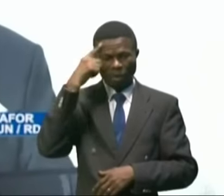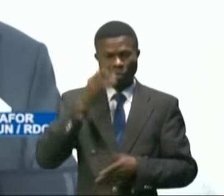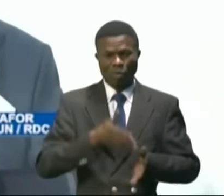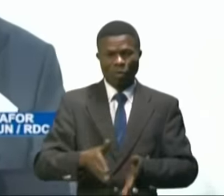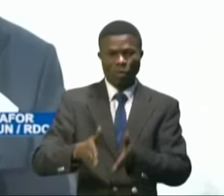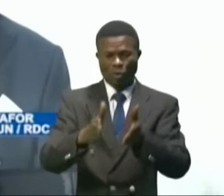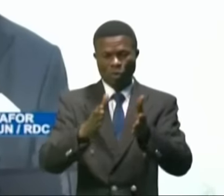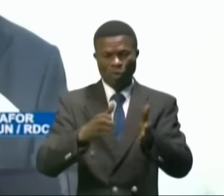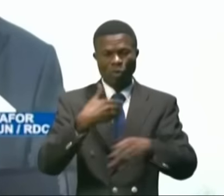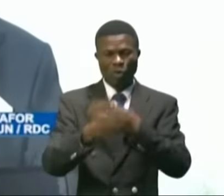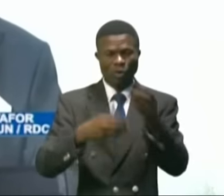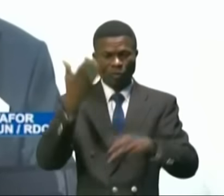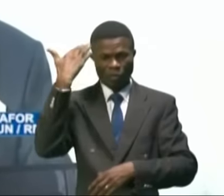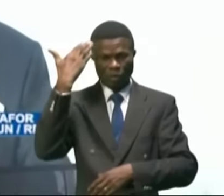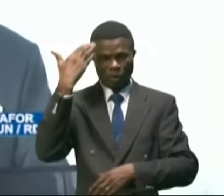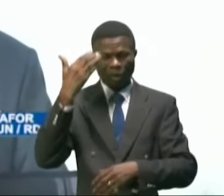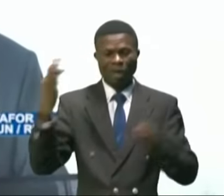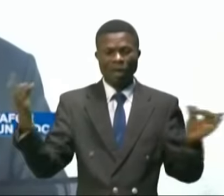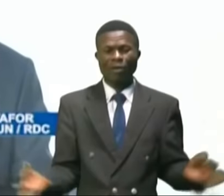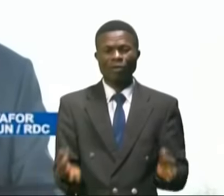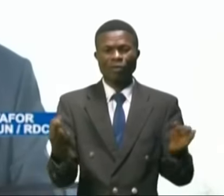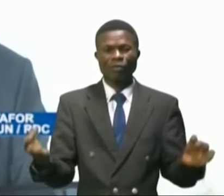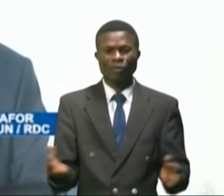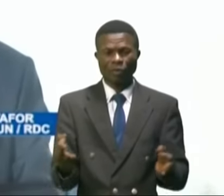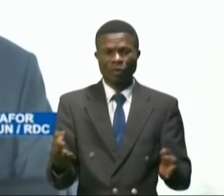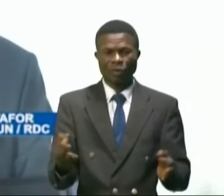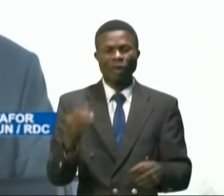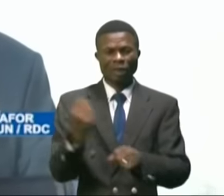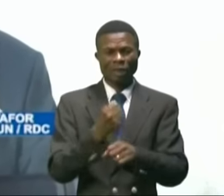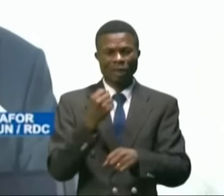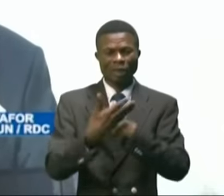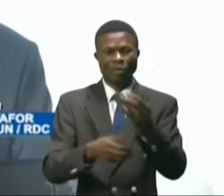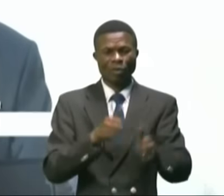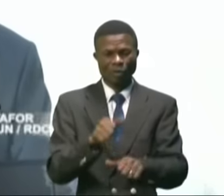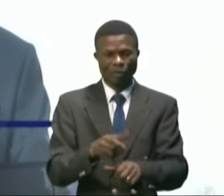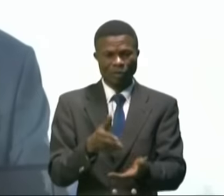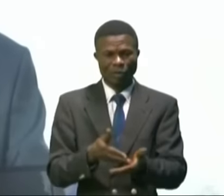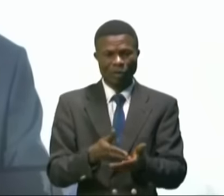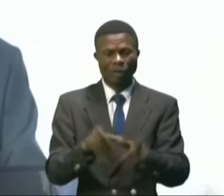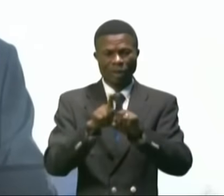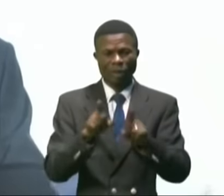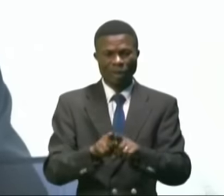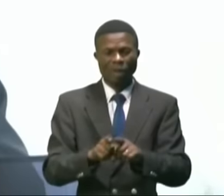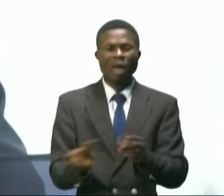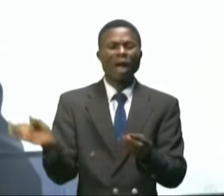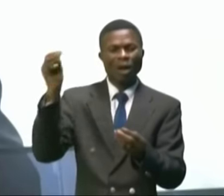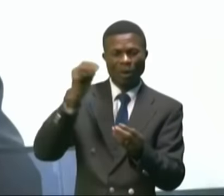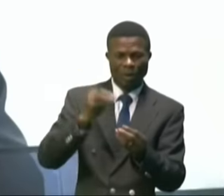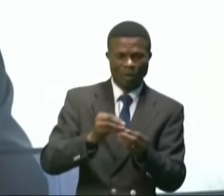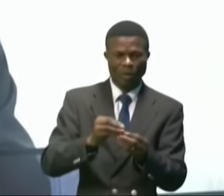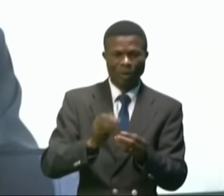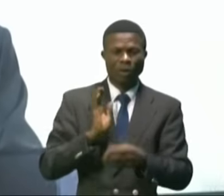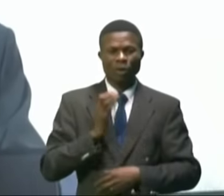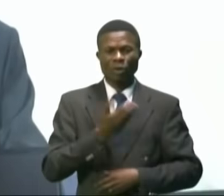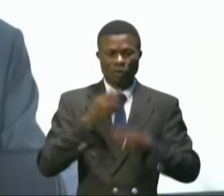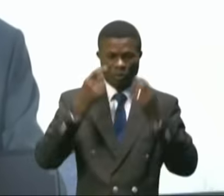chemin parcouru, de célébrer les réalisations accomplies et de renouveler notre